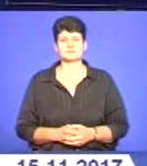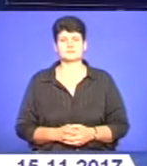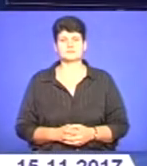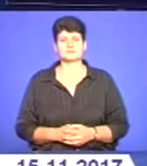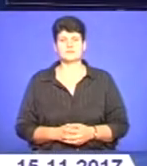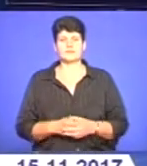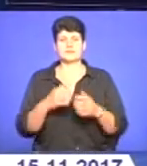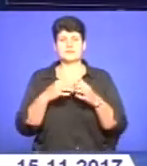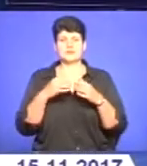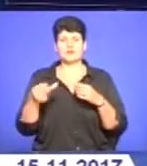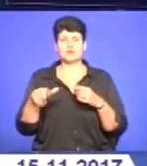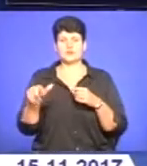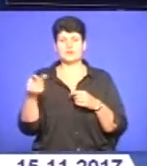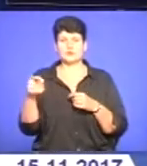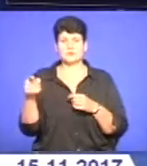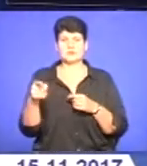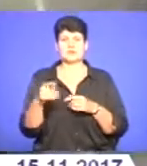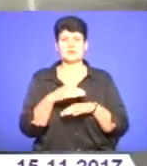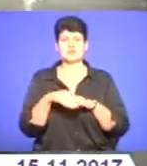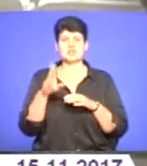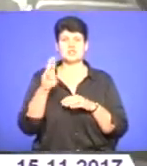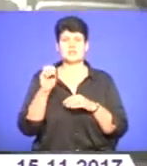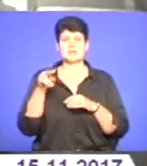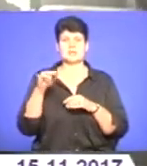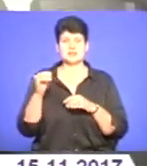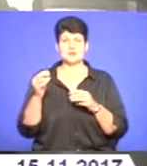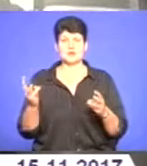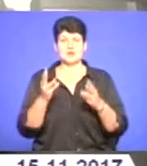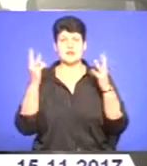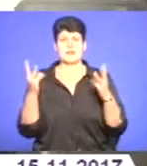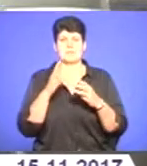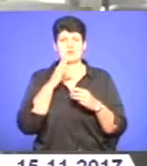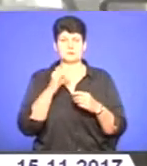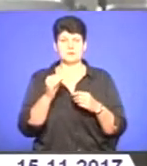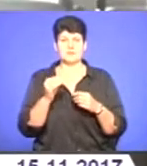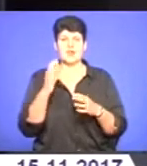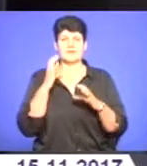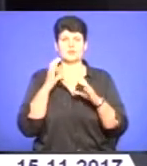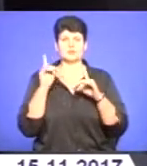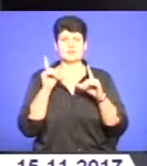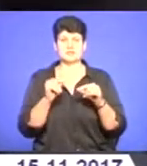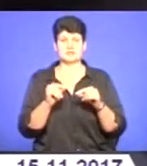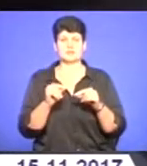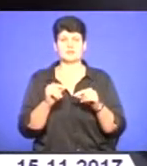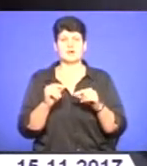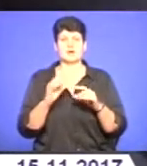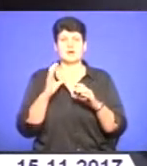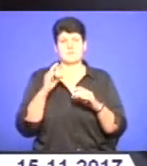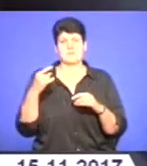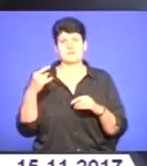Посеред дороги в Тернополі на вулиці Шептицького загорілася маршрутка. Автобус курсував за маршрутом номер 2. За словами водія,